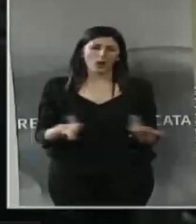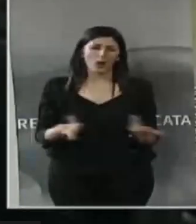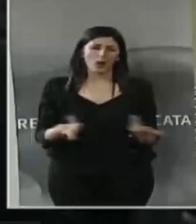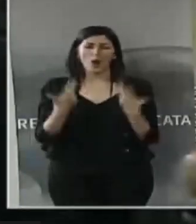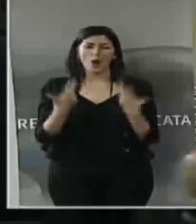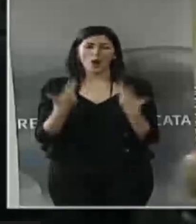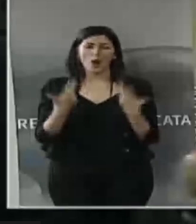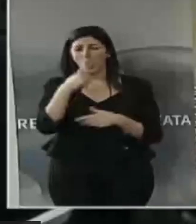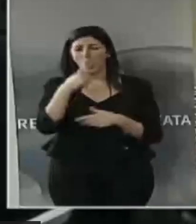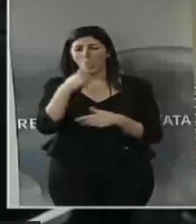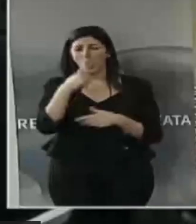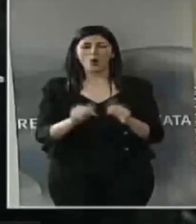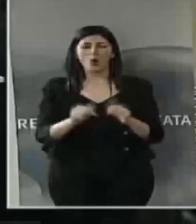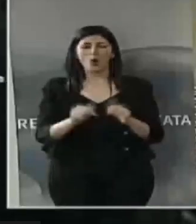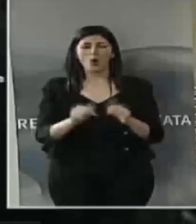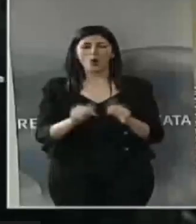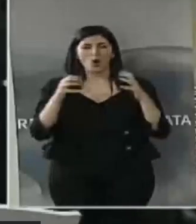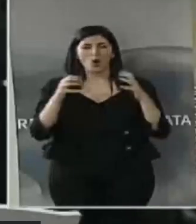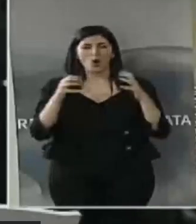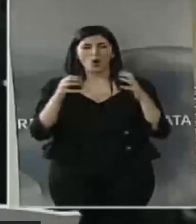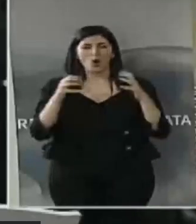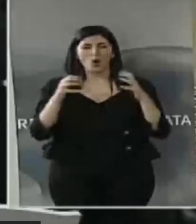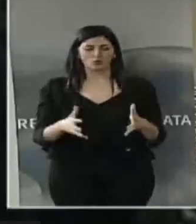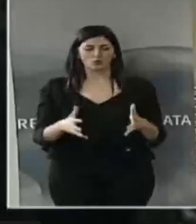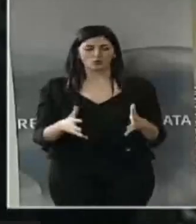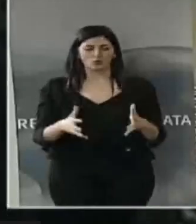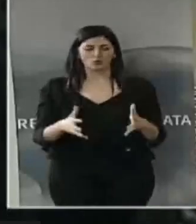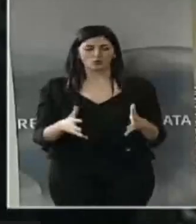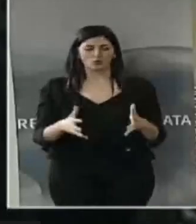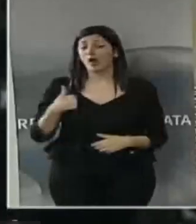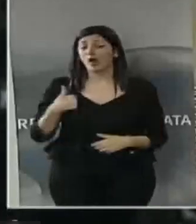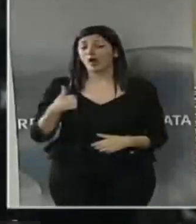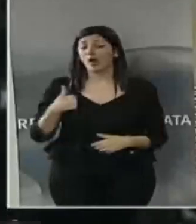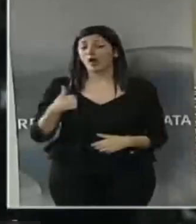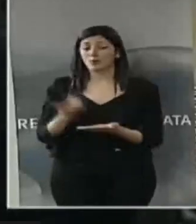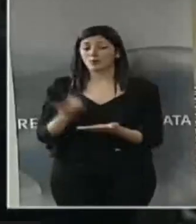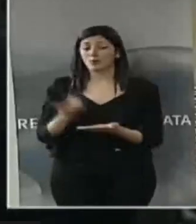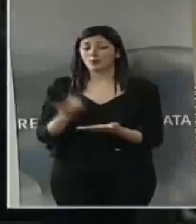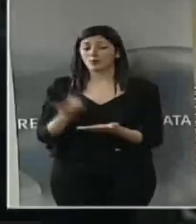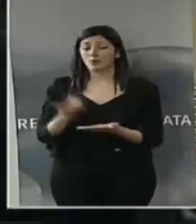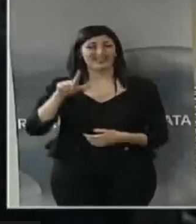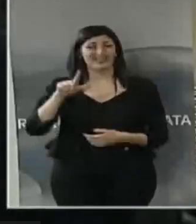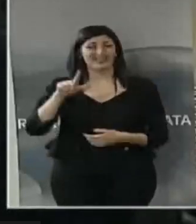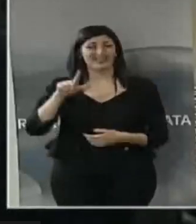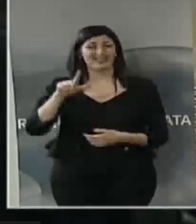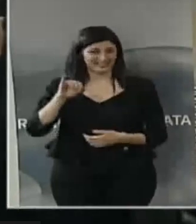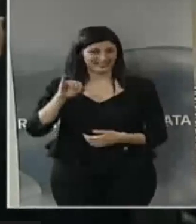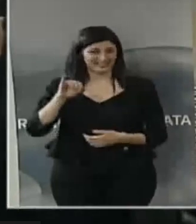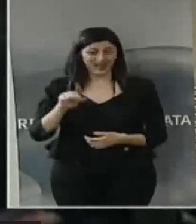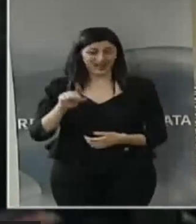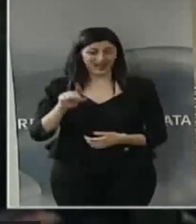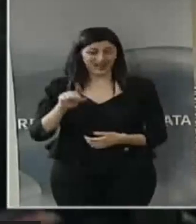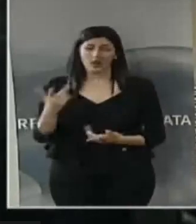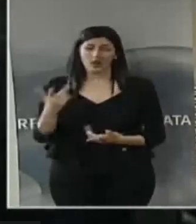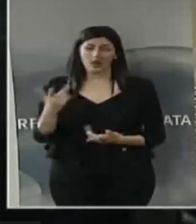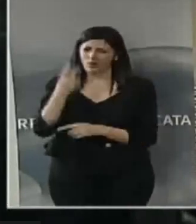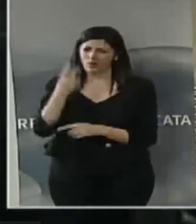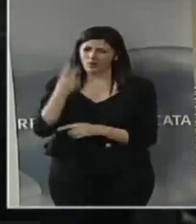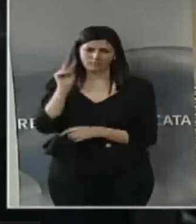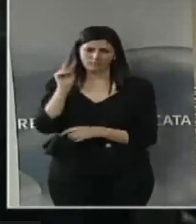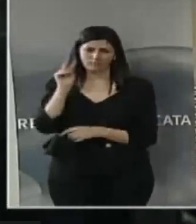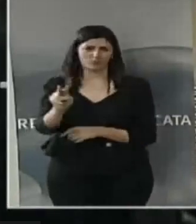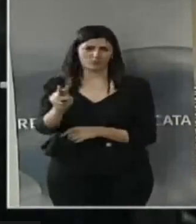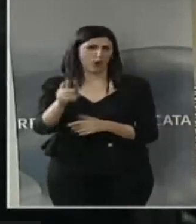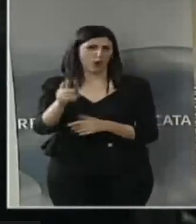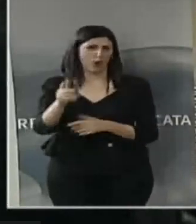anche ad una prospettiva che un'agenzia importante come l'Alsia deve avere. Poteva